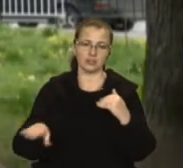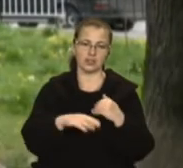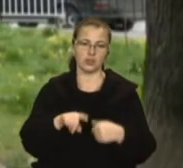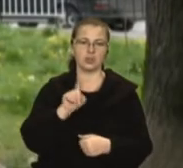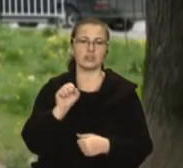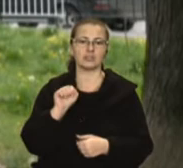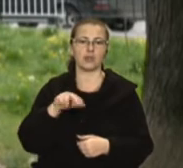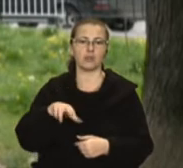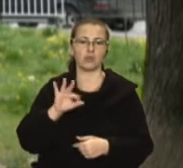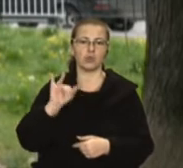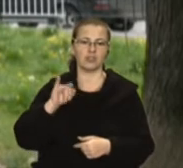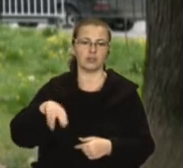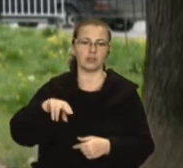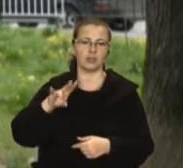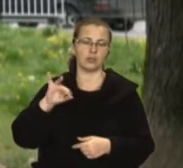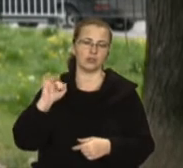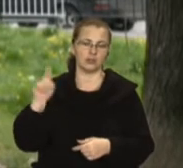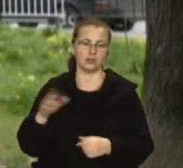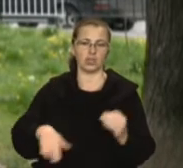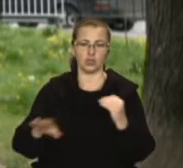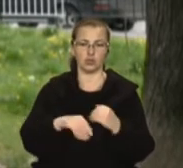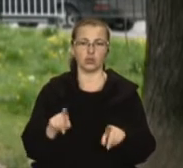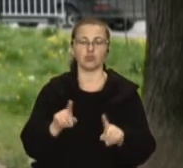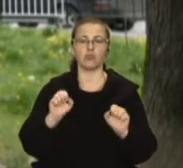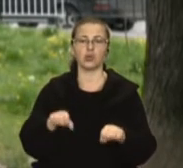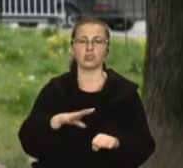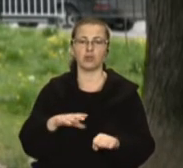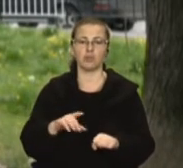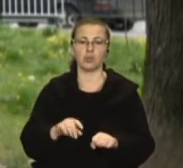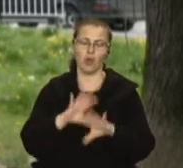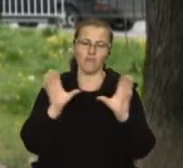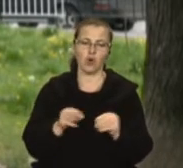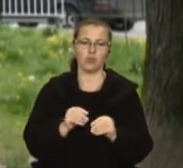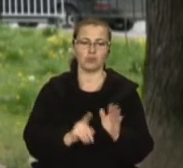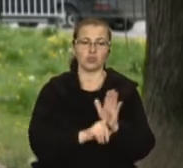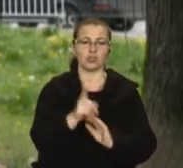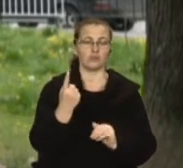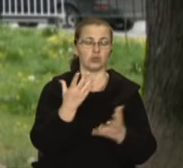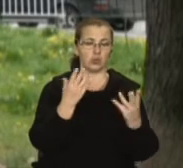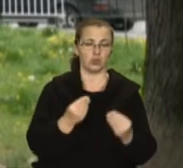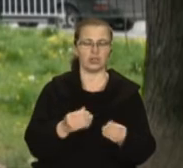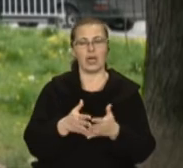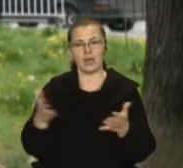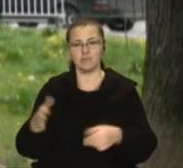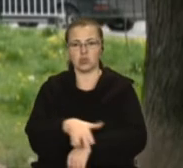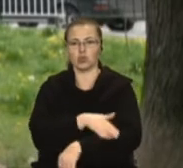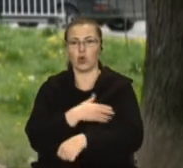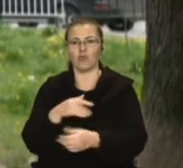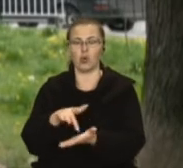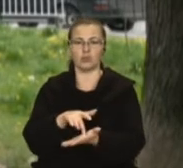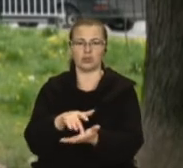територій, щоб можна було в комплексі від одноденної мандрівки до більш тривалої мандрівки запропонувати